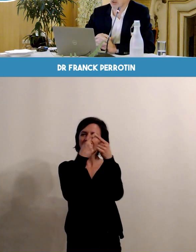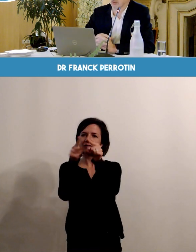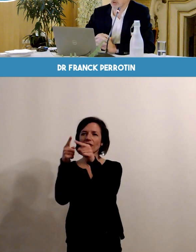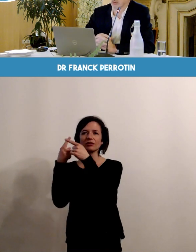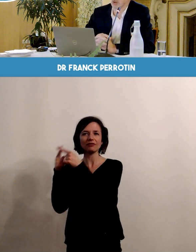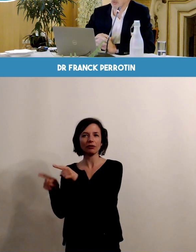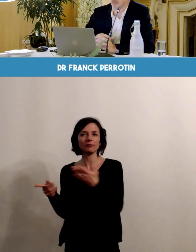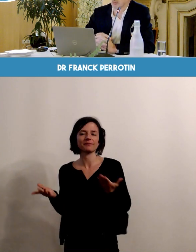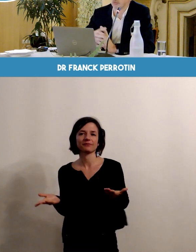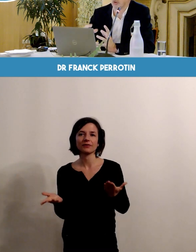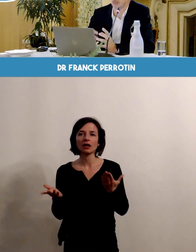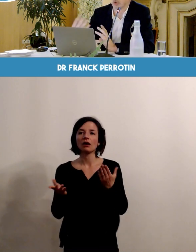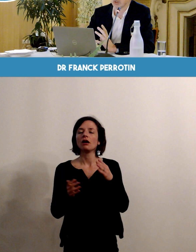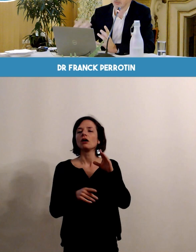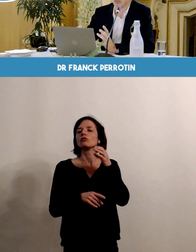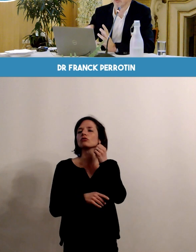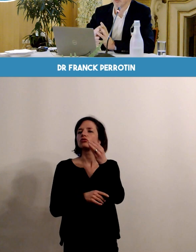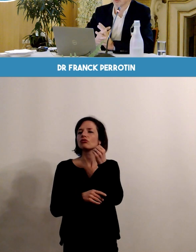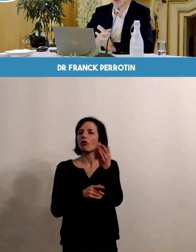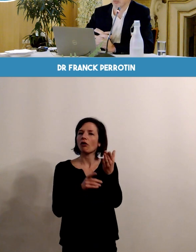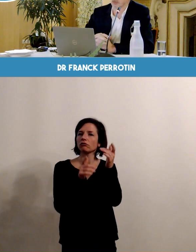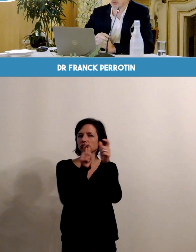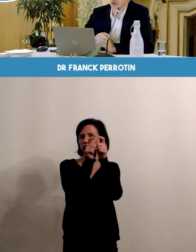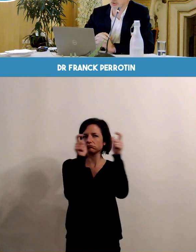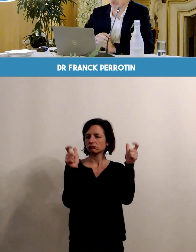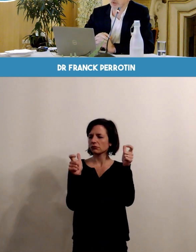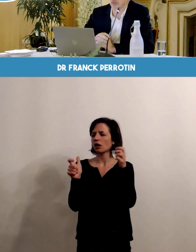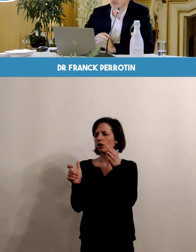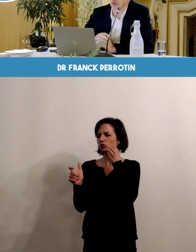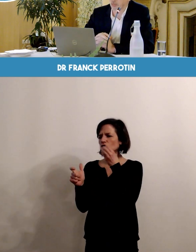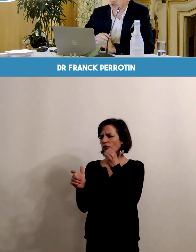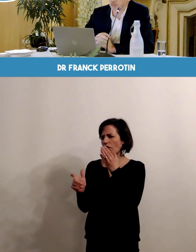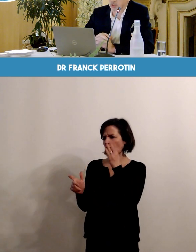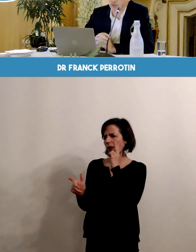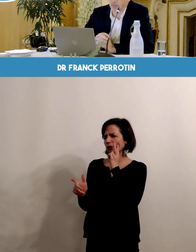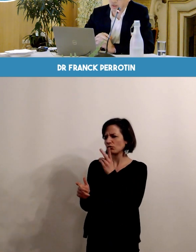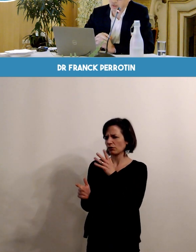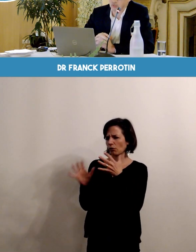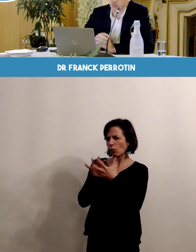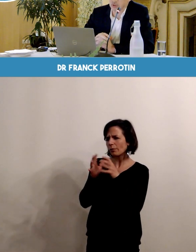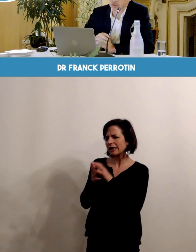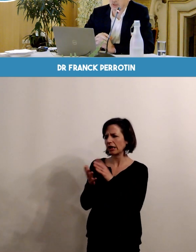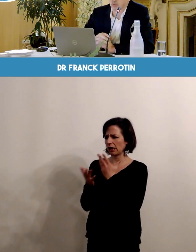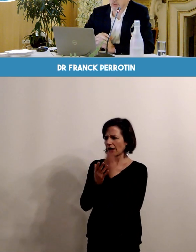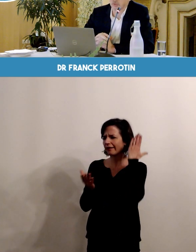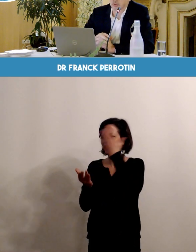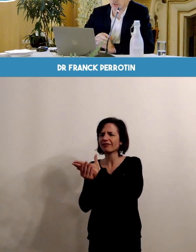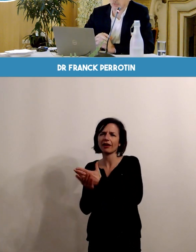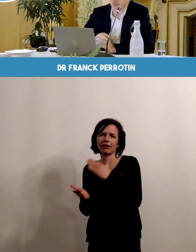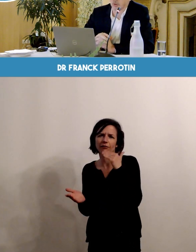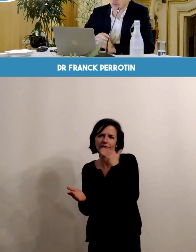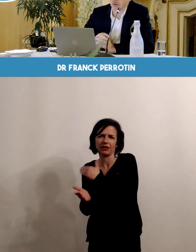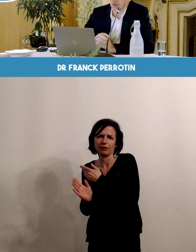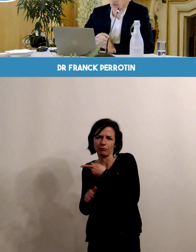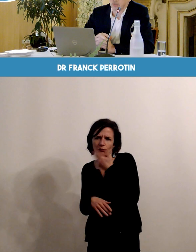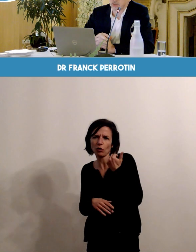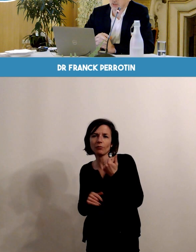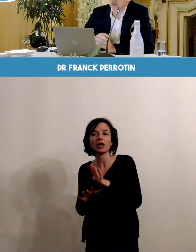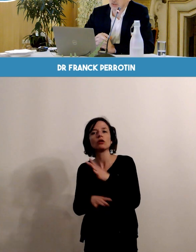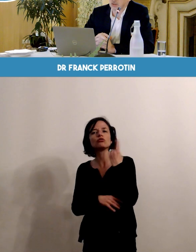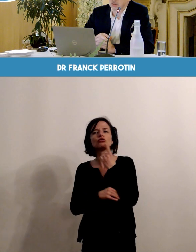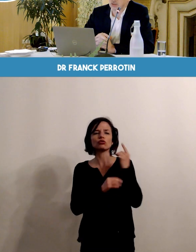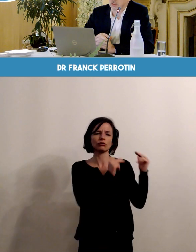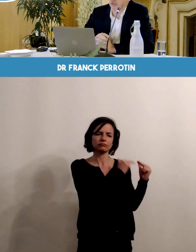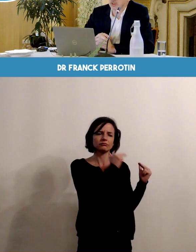situations un peu plus compliquées un peu plus souvent pour être capable vraiment de les prendre en charge de façon rapide, mais on peut dire qu'il y trois niveaux d